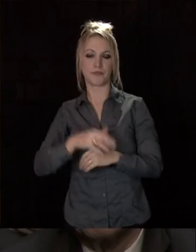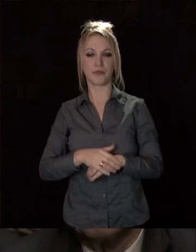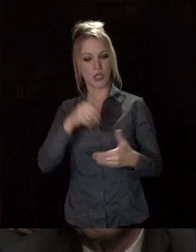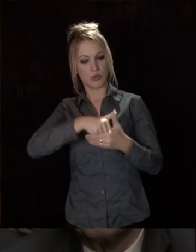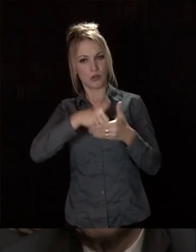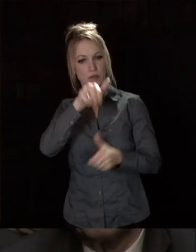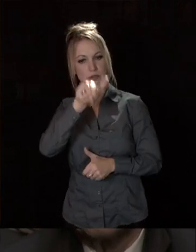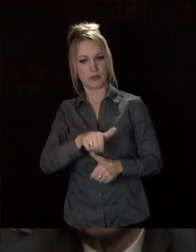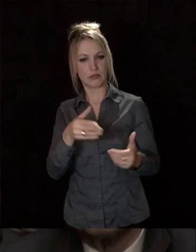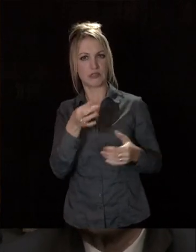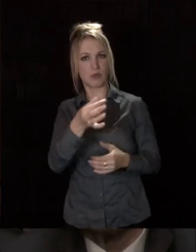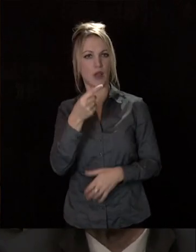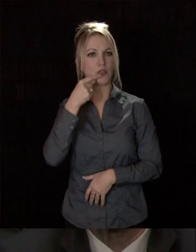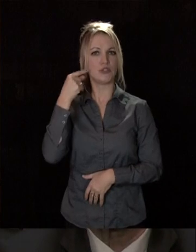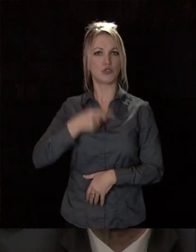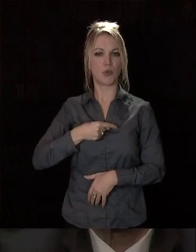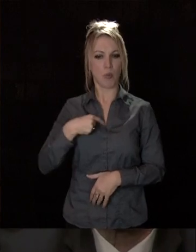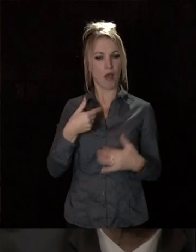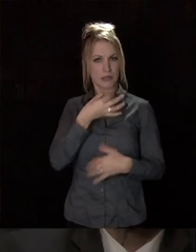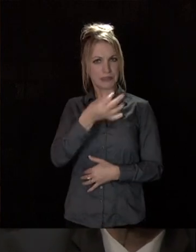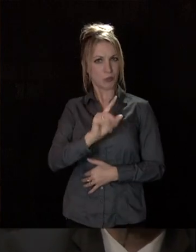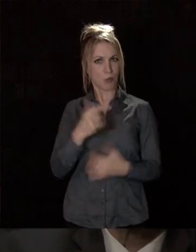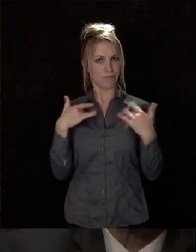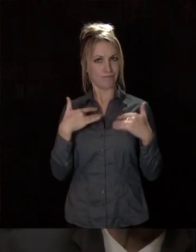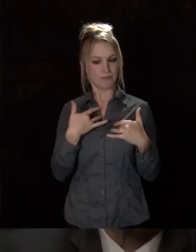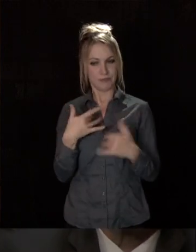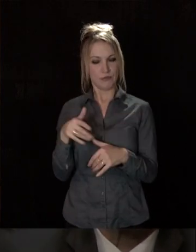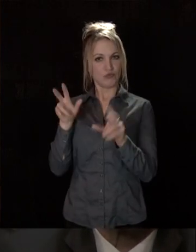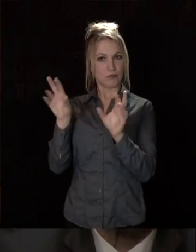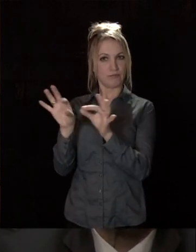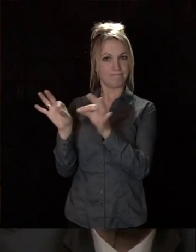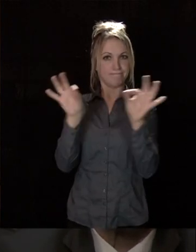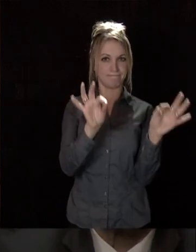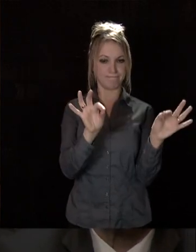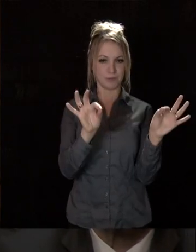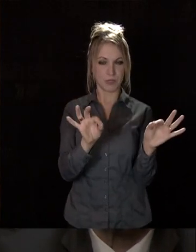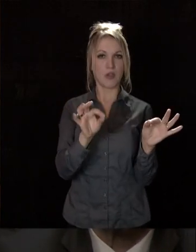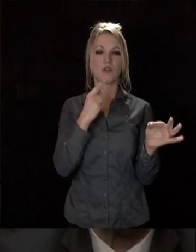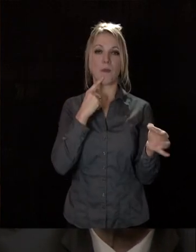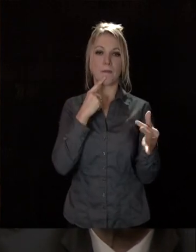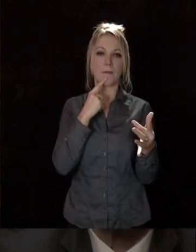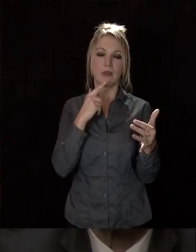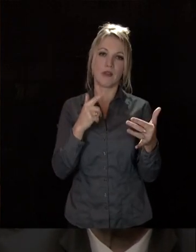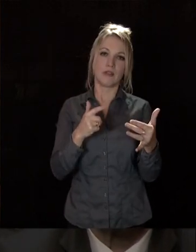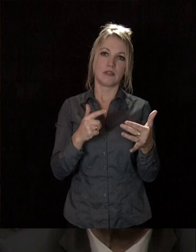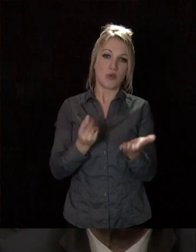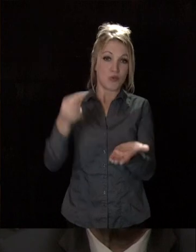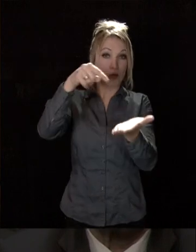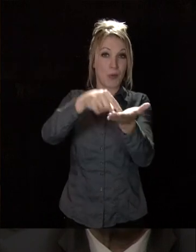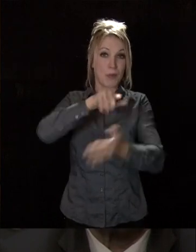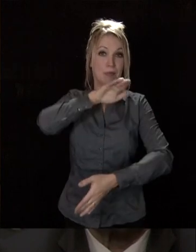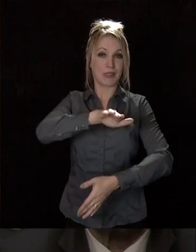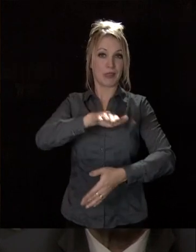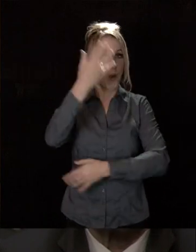Dijon est devenu, ce n pas moi qui le dis, je le cite, une destination d'envergure européenne. En seulement deux saisons,